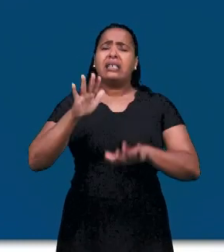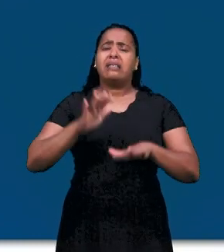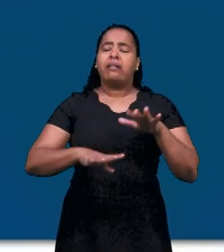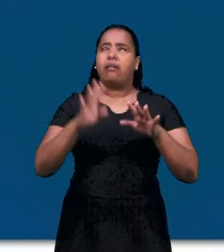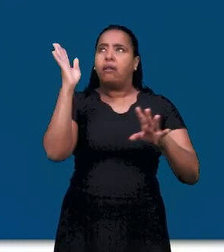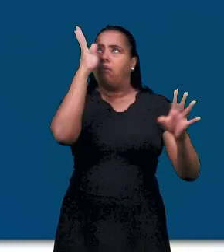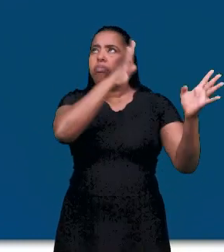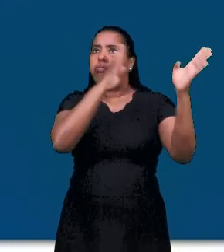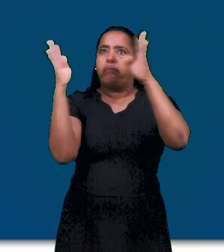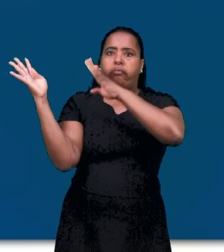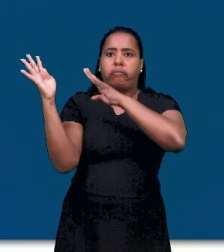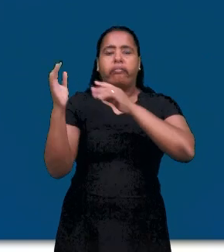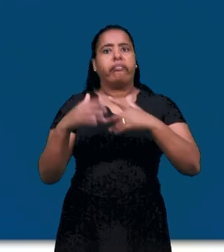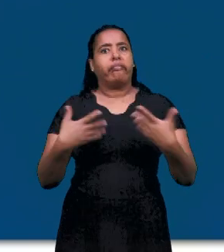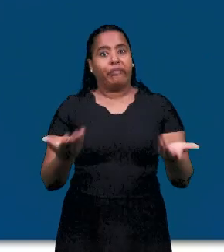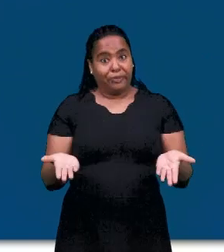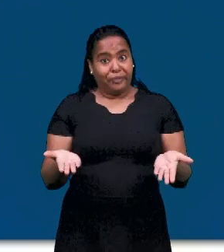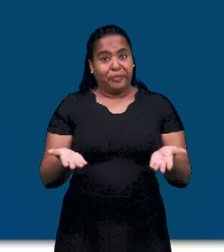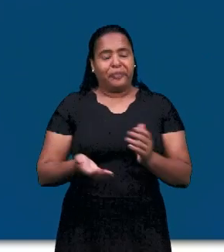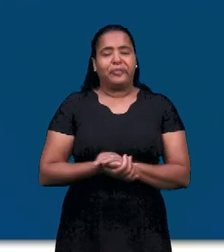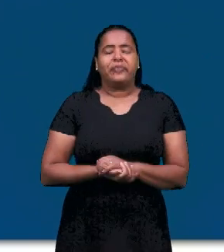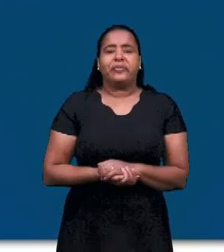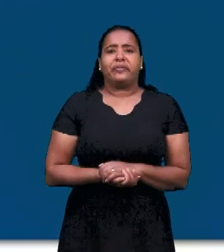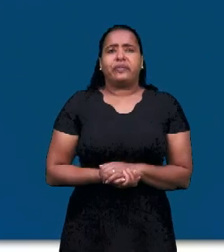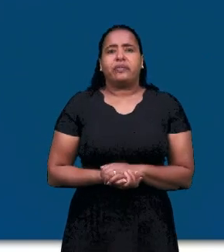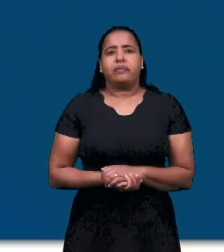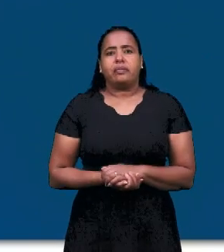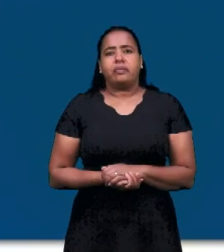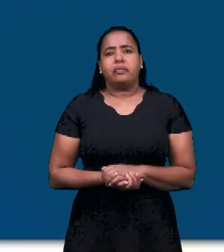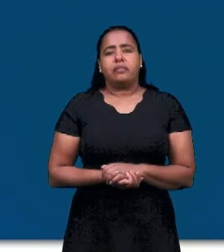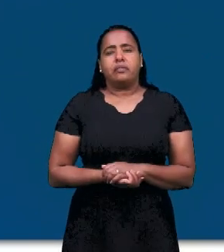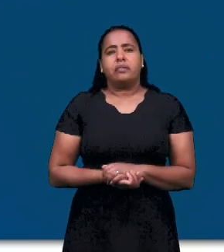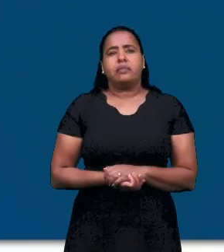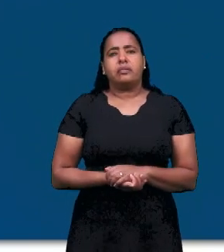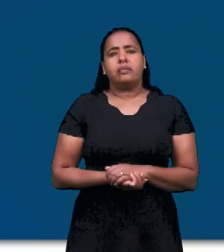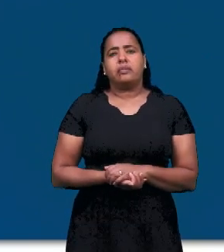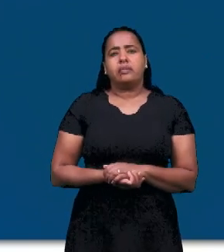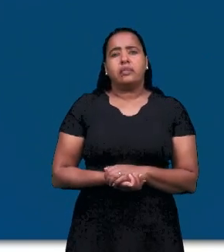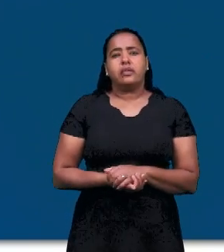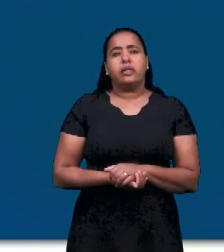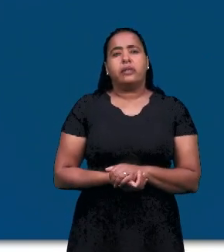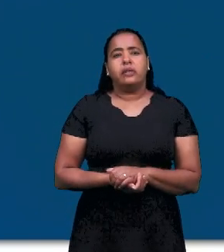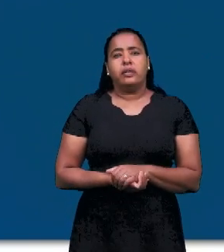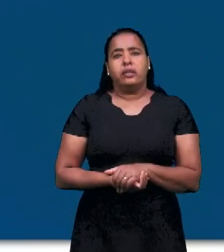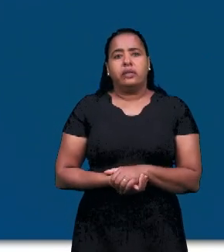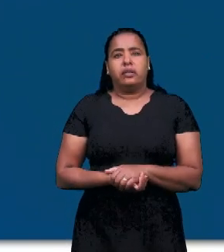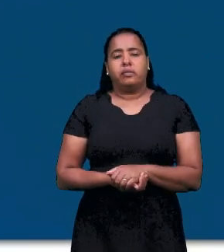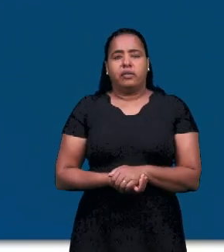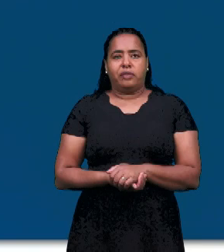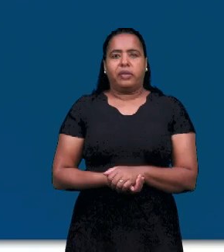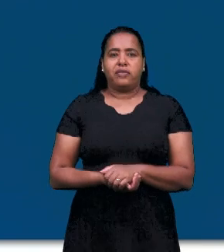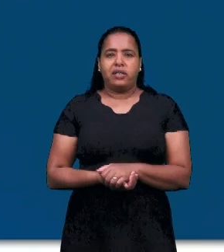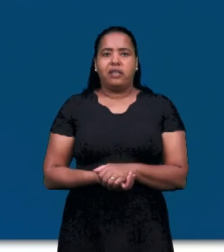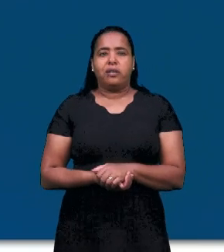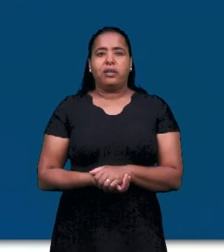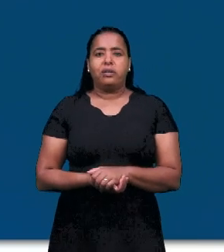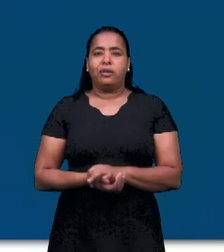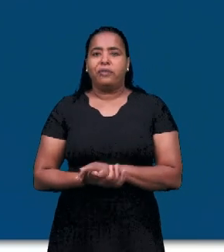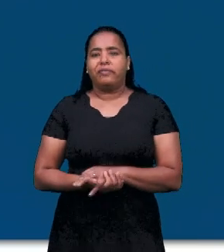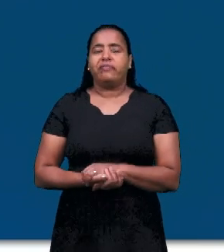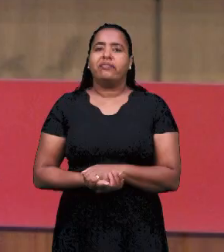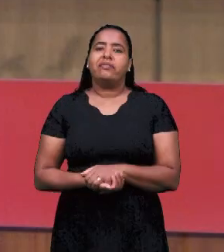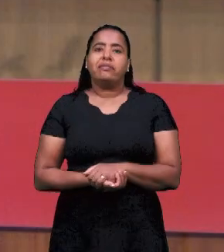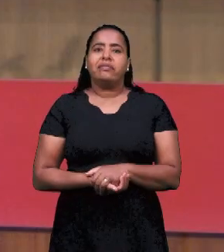служению. И мы иногда даже не замечаем, как мы подготавливаем мы к